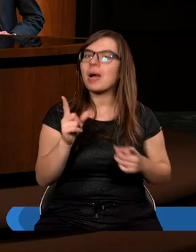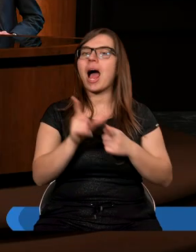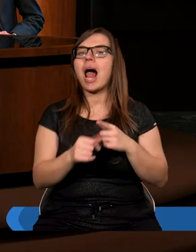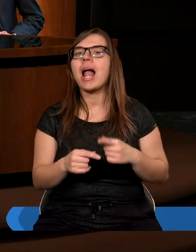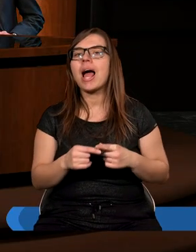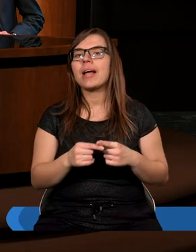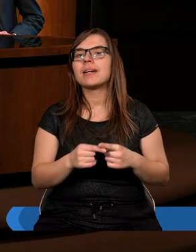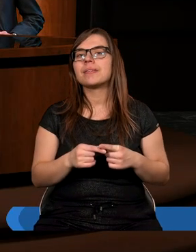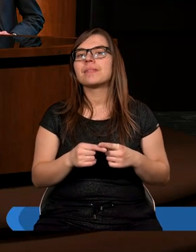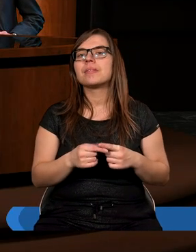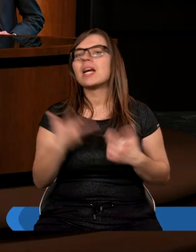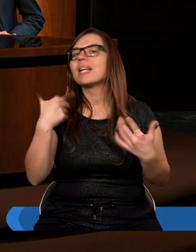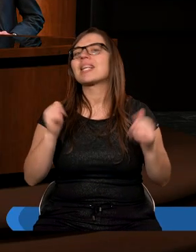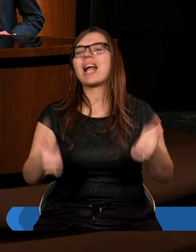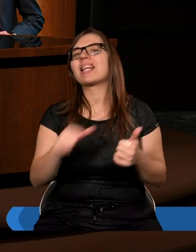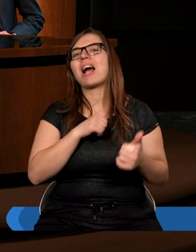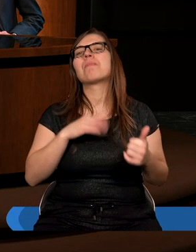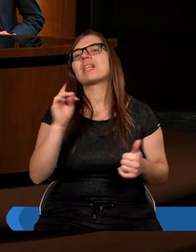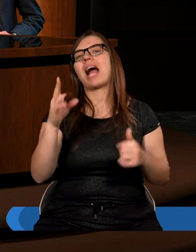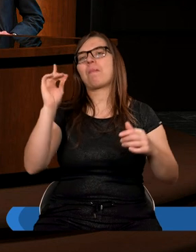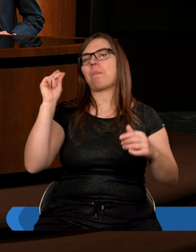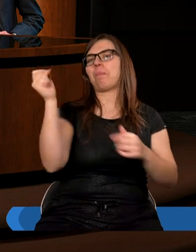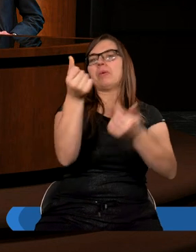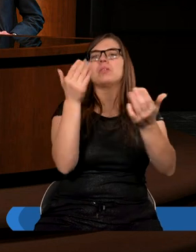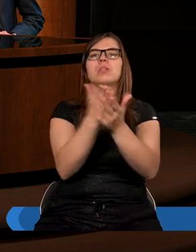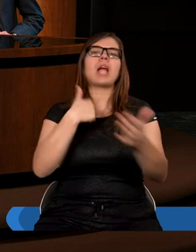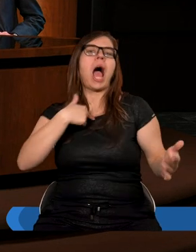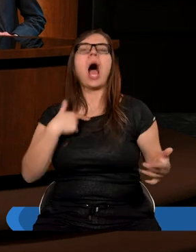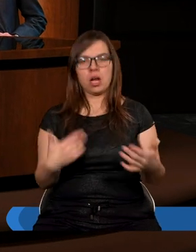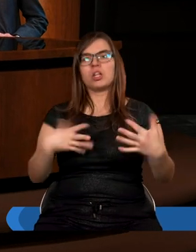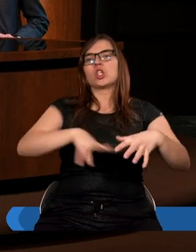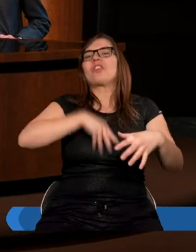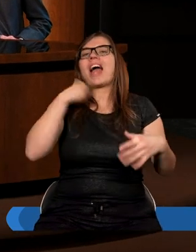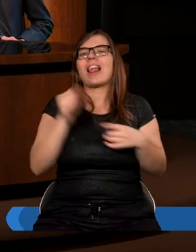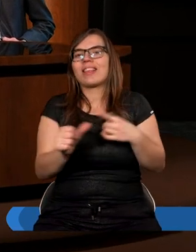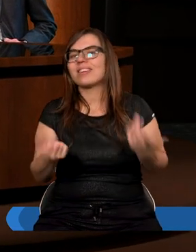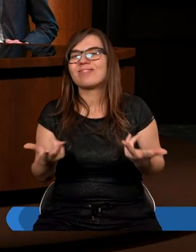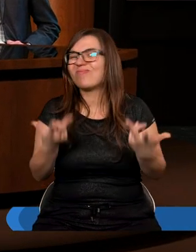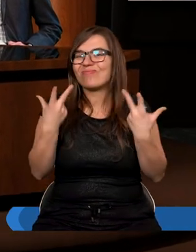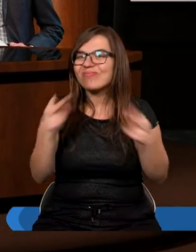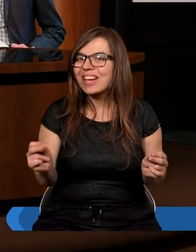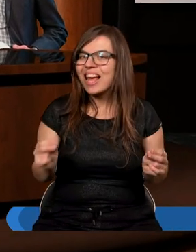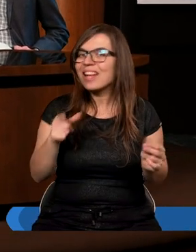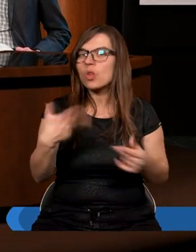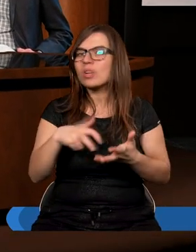nie staniemy się tak sami z siebie świętymi, dobrymi, cierpliwymi, łagodnymi. To po prostu